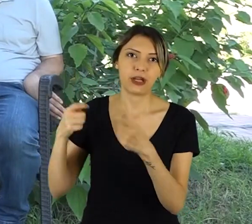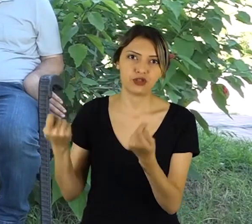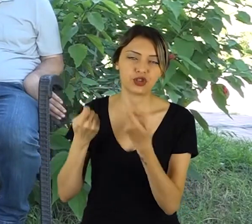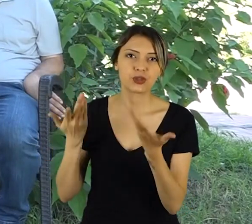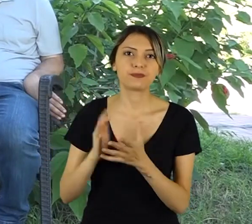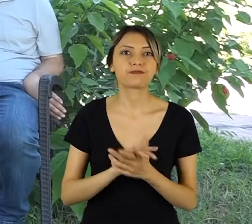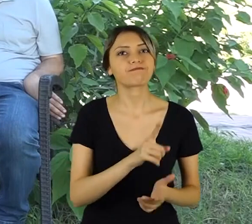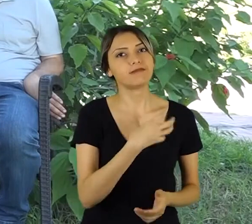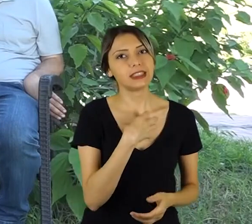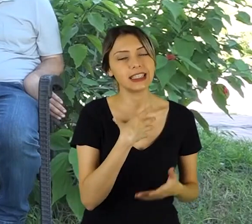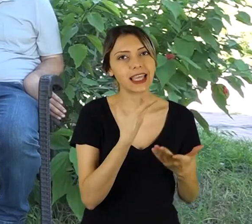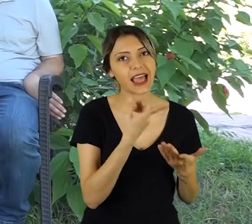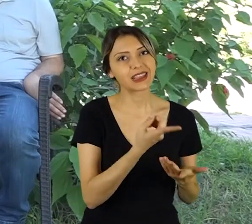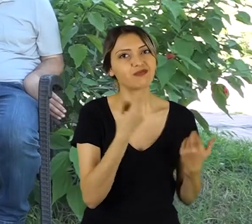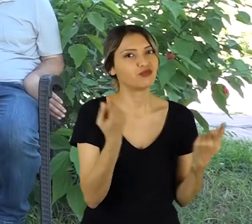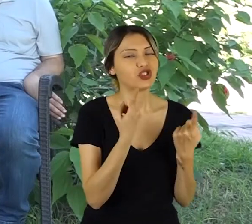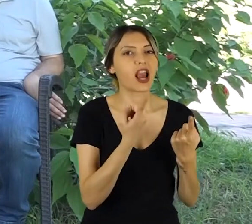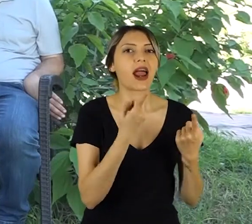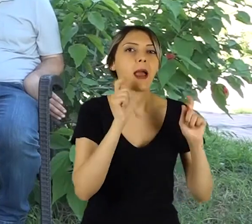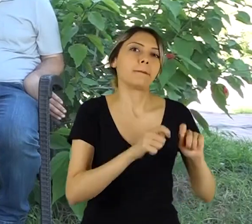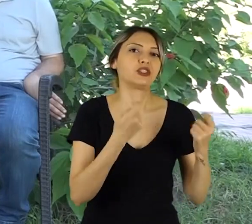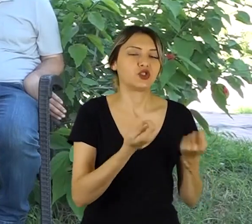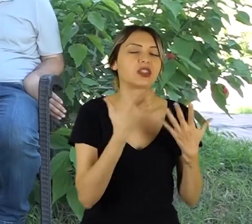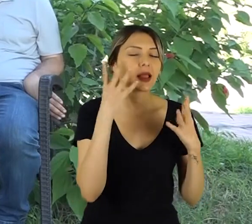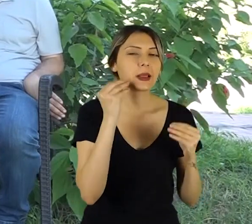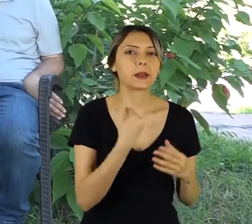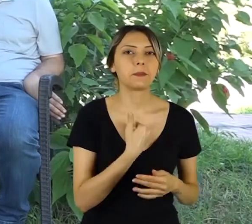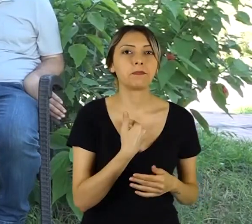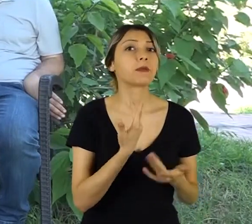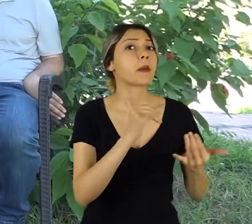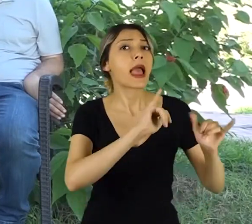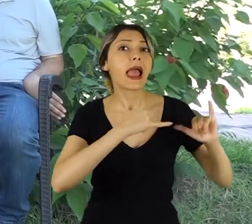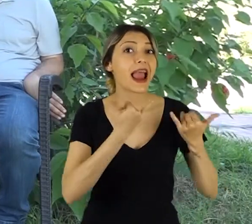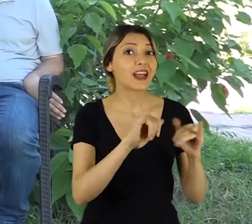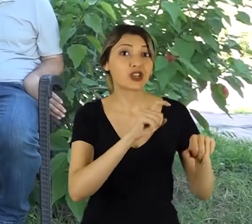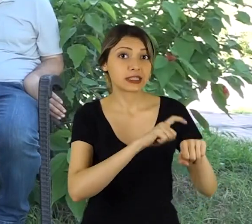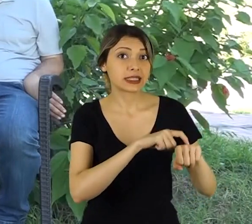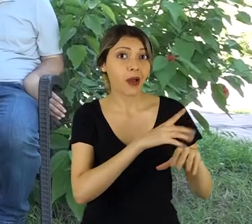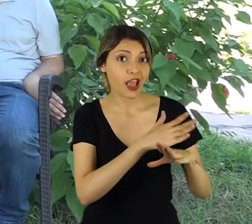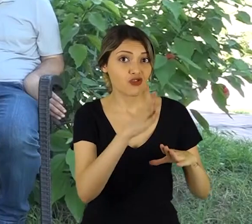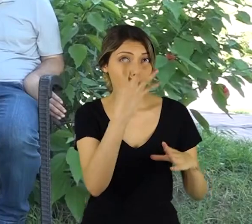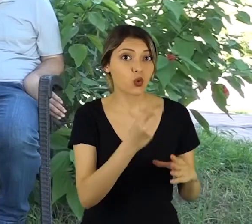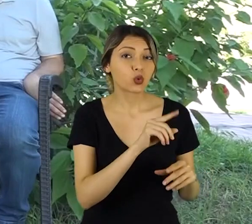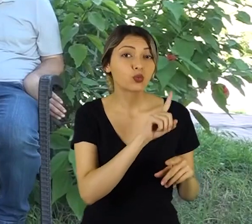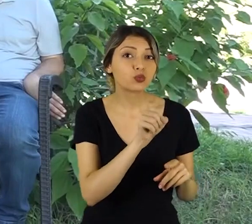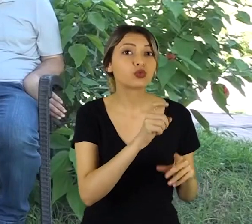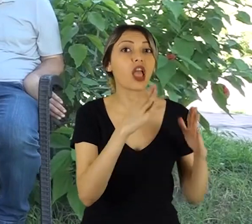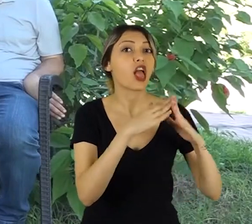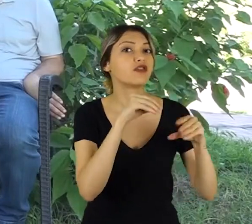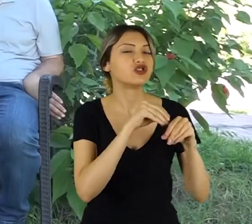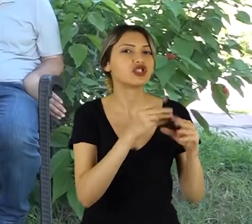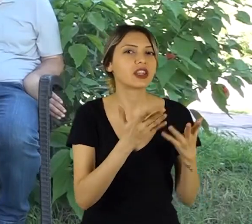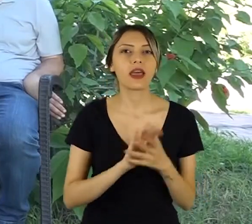kendinizce belli yöntemler geliştirdiniz. Peki eğlenceli zaman geçirebildiniz mi bu uzun süreli evde kalma